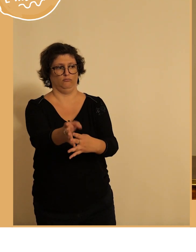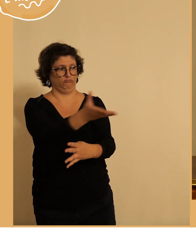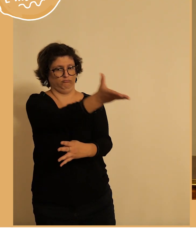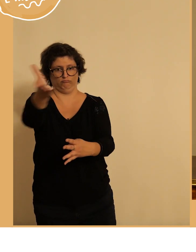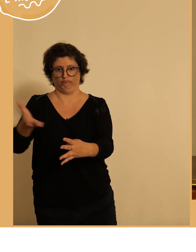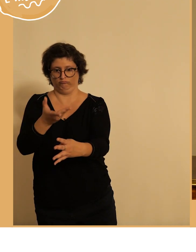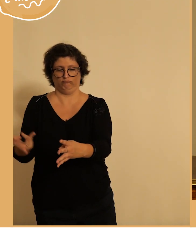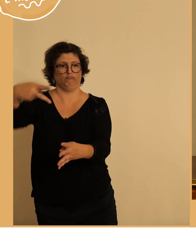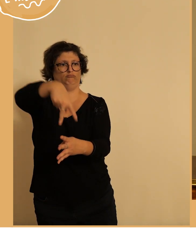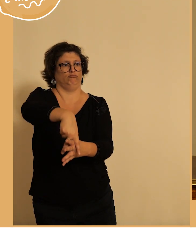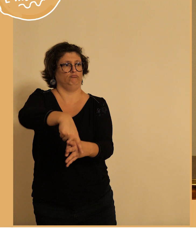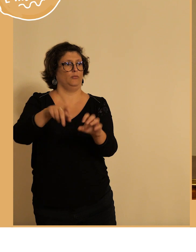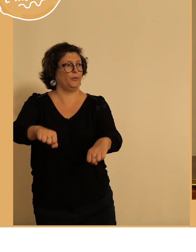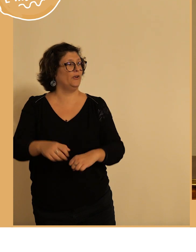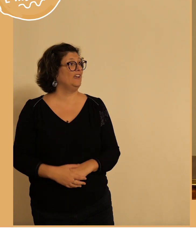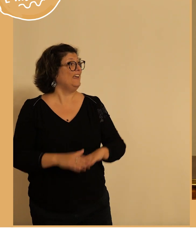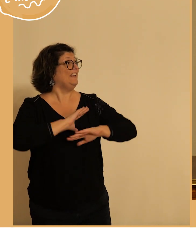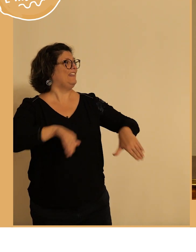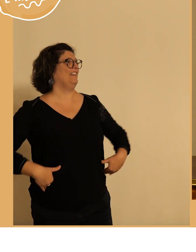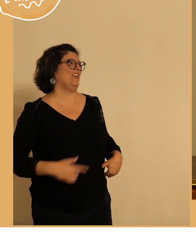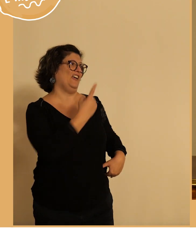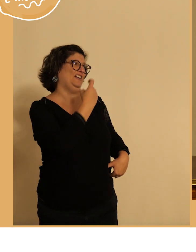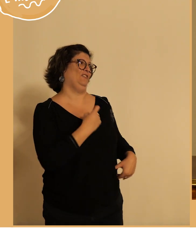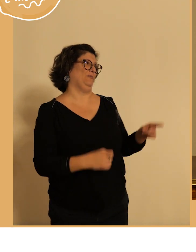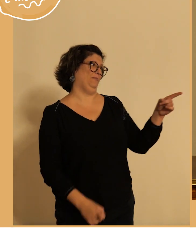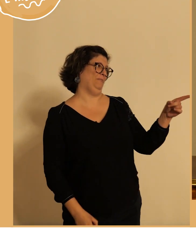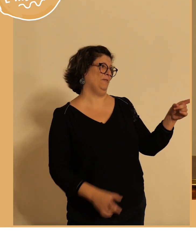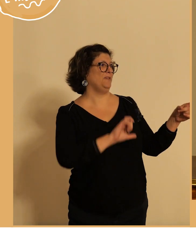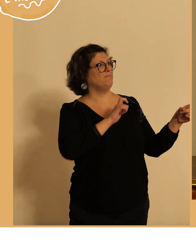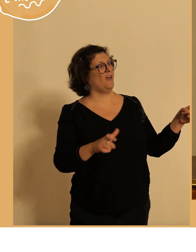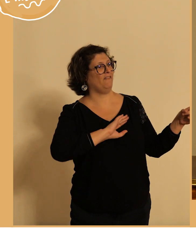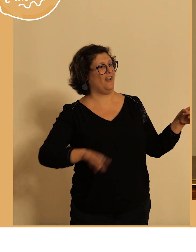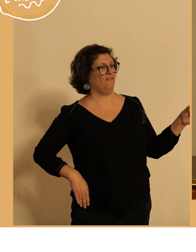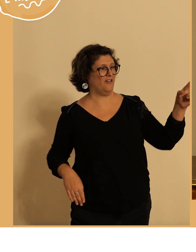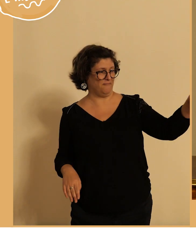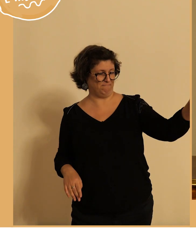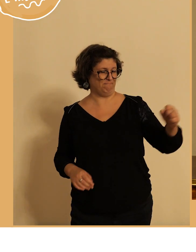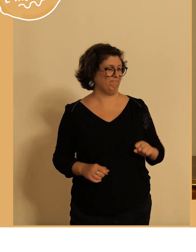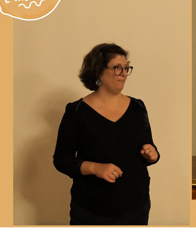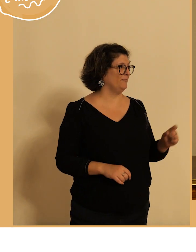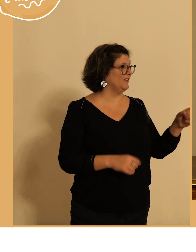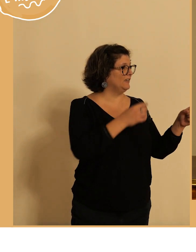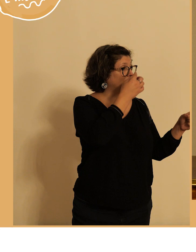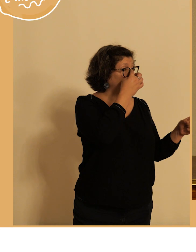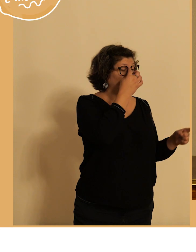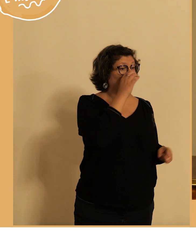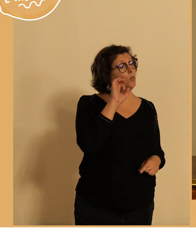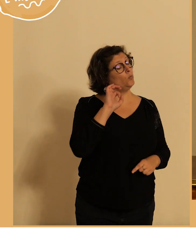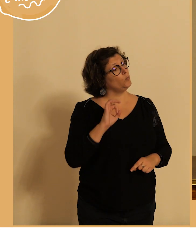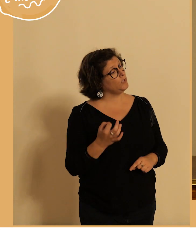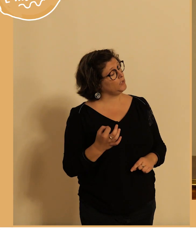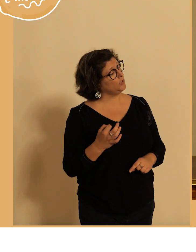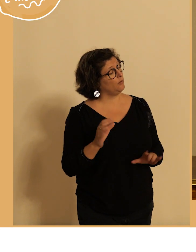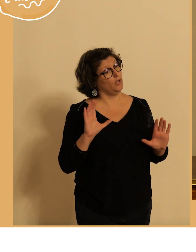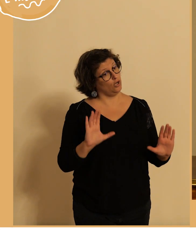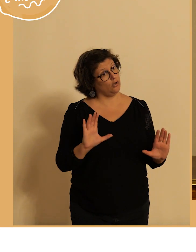monsieur Devineau une dernière question et on laissera la conclusion à madame Gallo-Lavallée si vous voulez bien simplement on peut préciser qu'entre